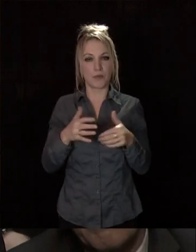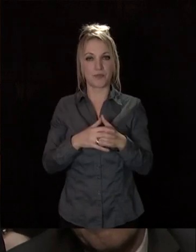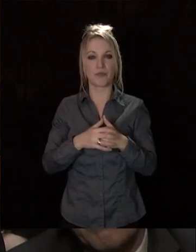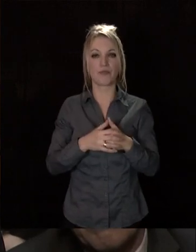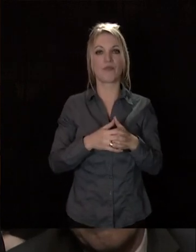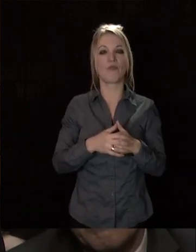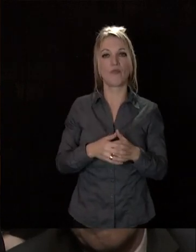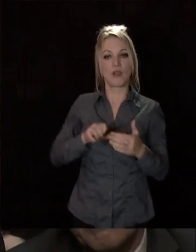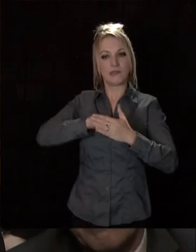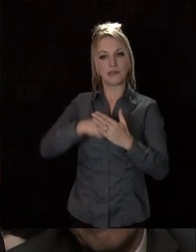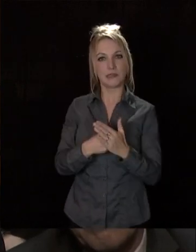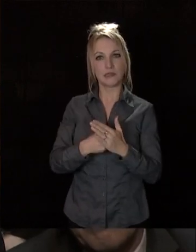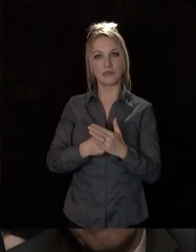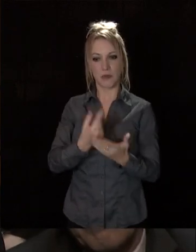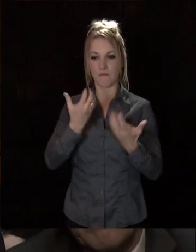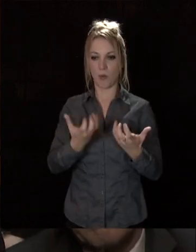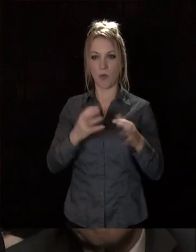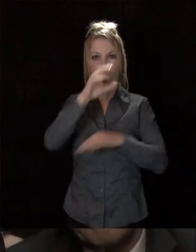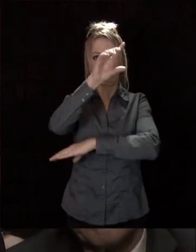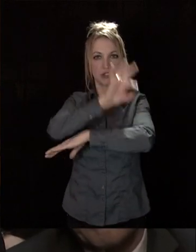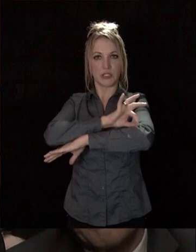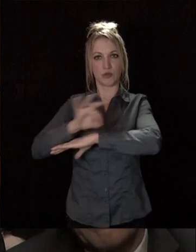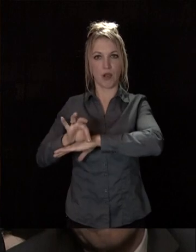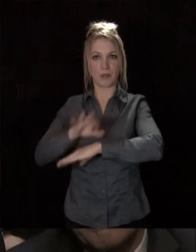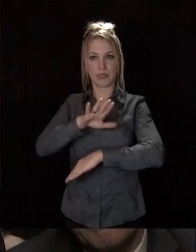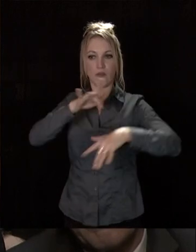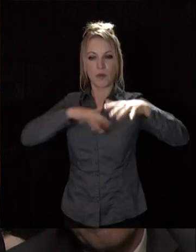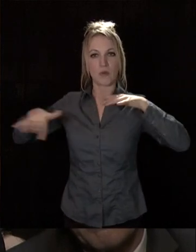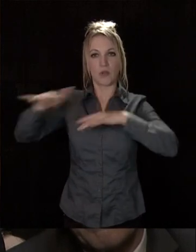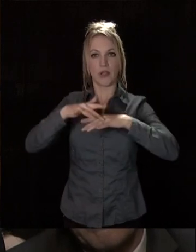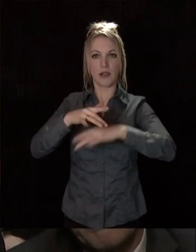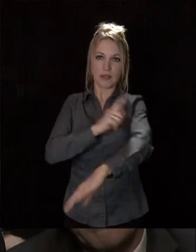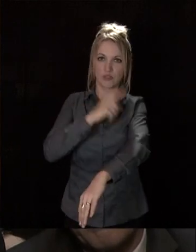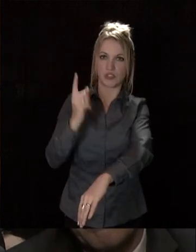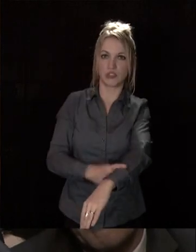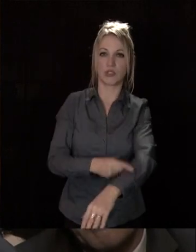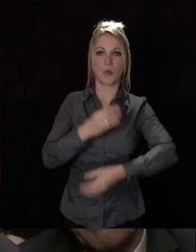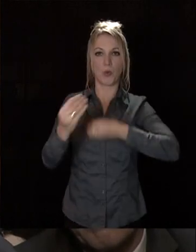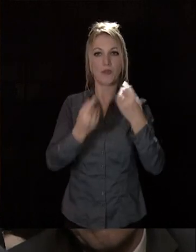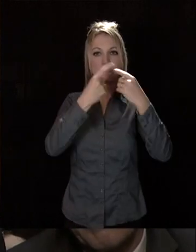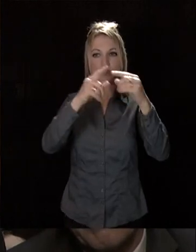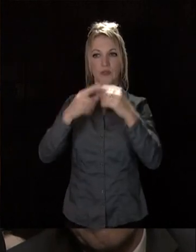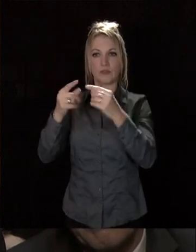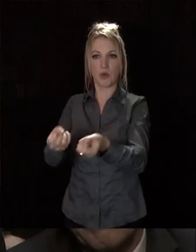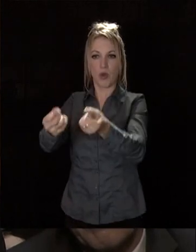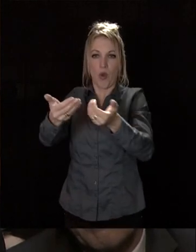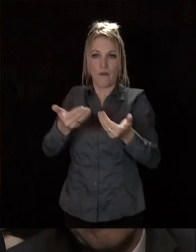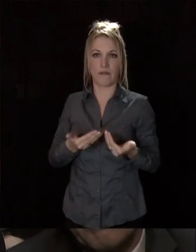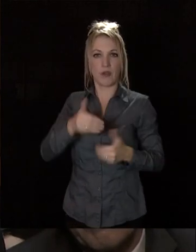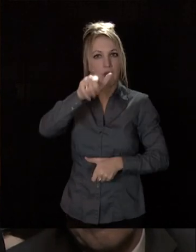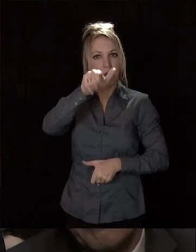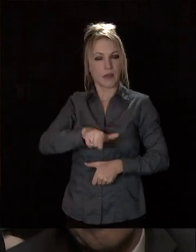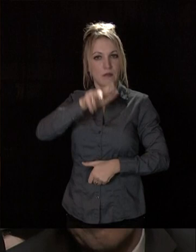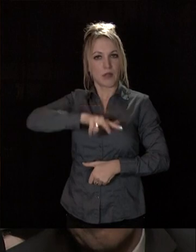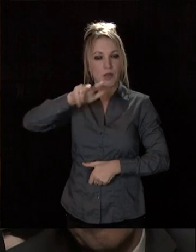exigence, qu'il y ait une exigence architecturale, environnementale, énergétique et la diversité de l'offre de logement. Les